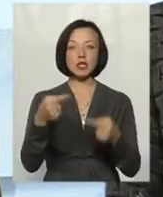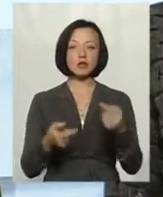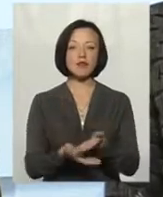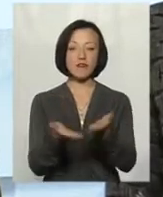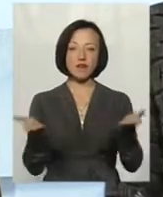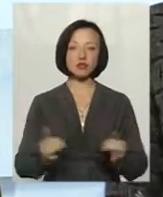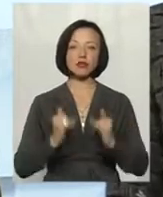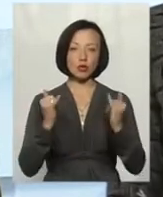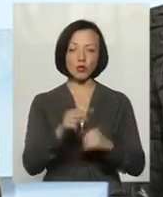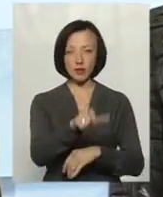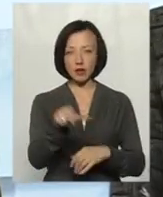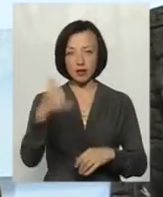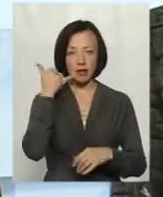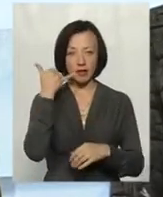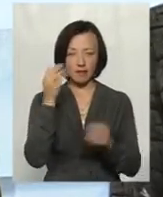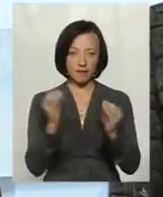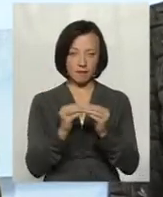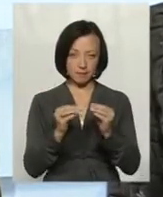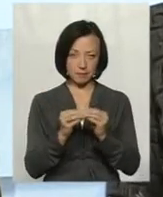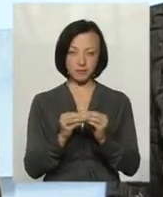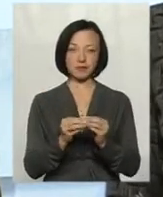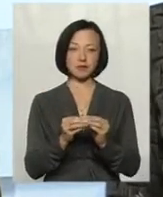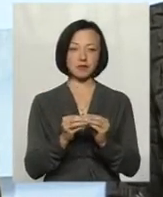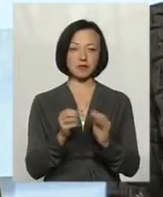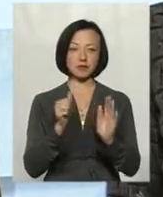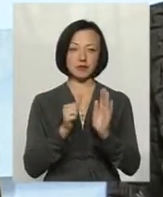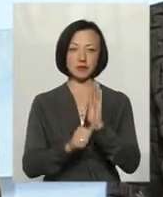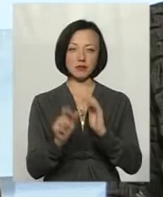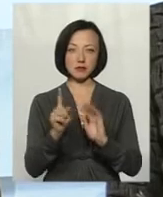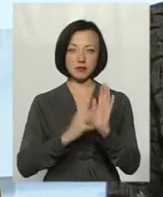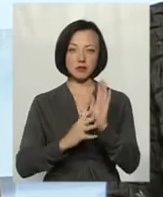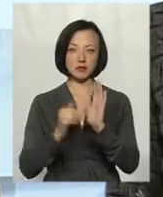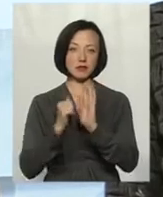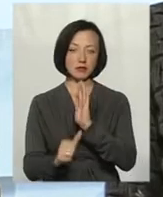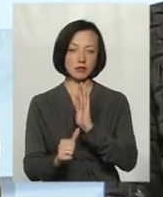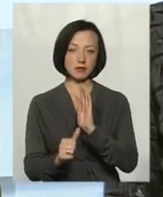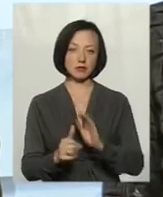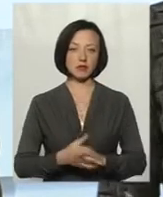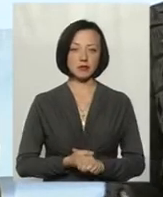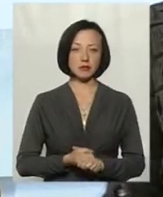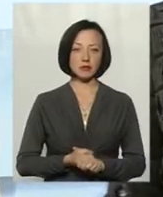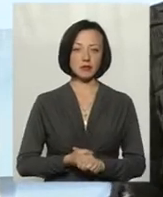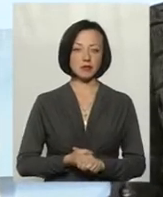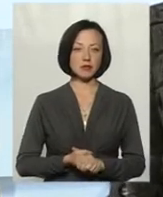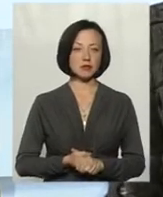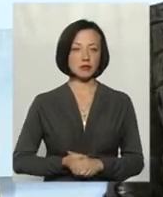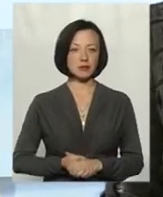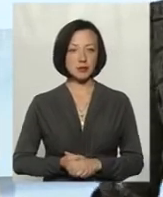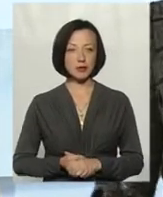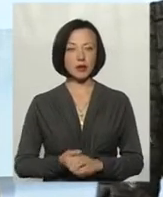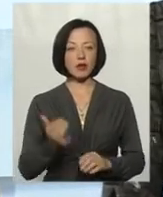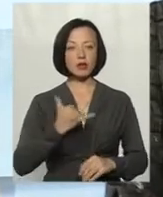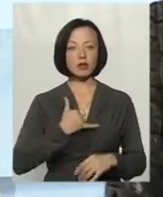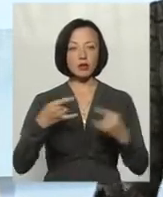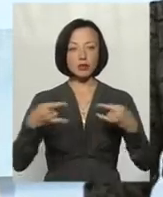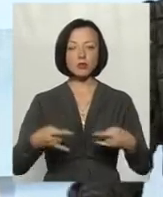у вас. Шановний глядач, телефон для зв'язку незмінний 619060, а у нас